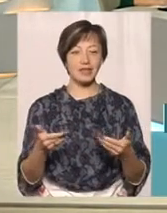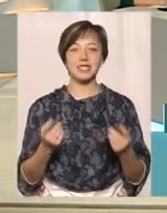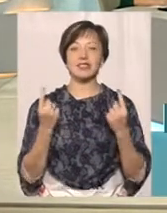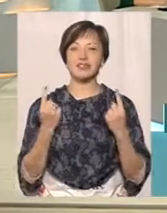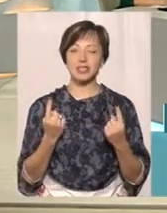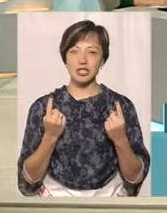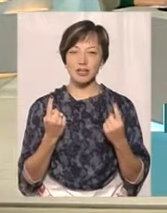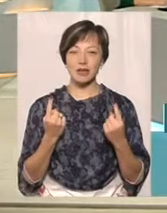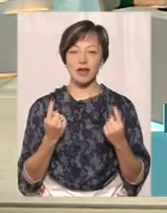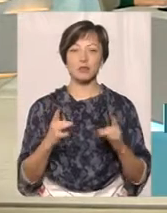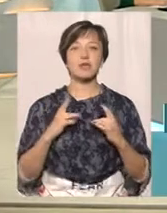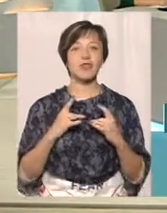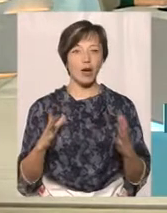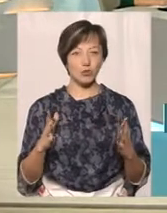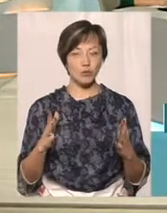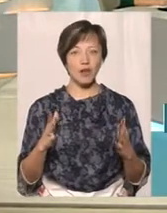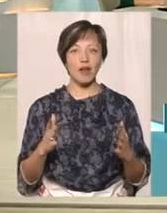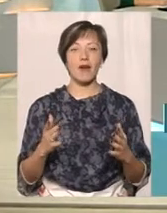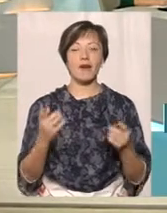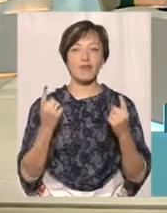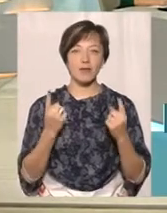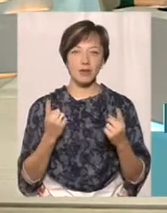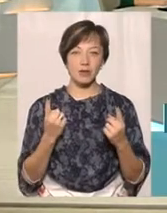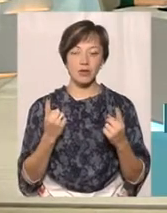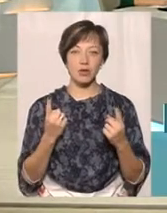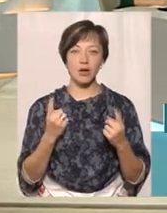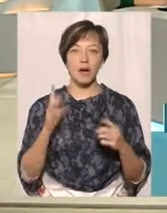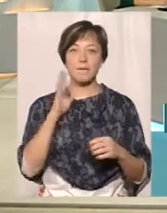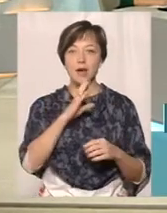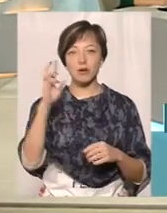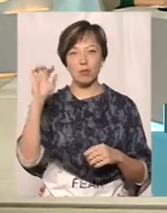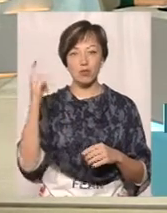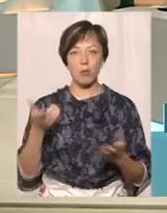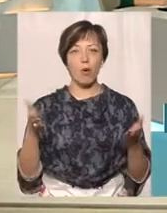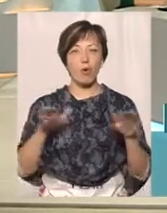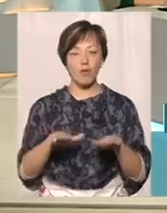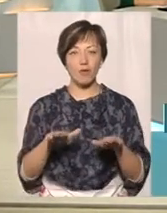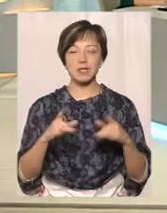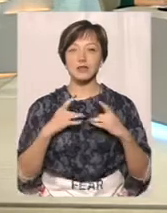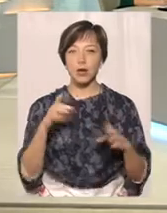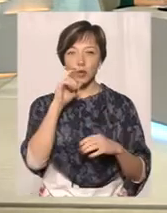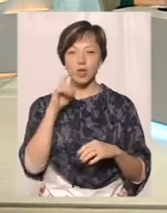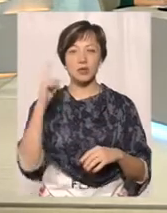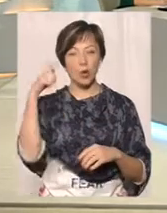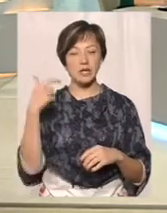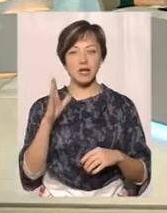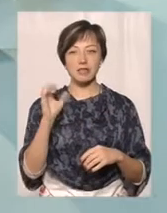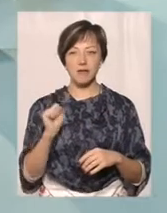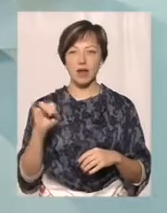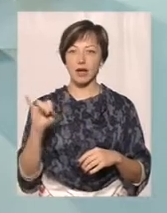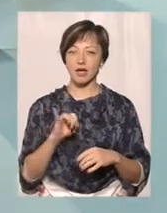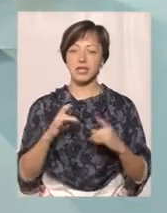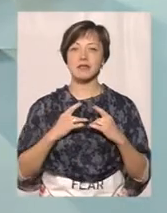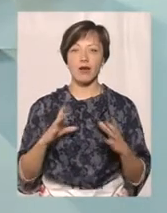величайним святом, святом великої матінки Божої Покрови, святом українського козацтва та